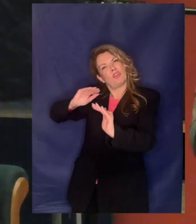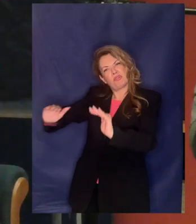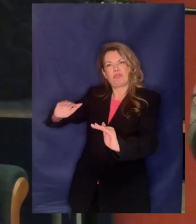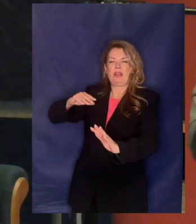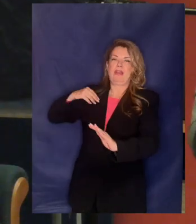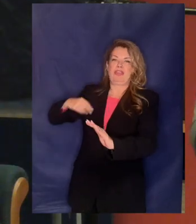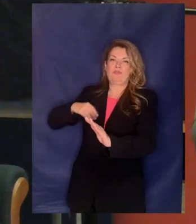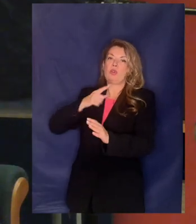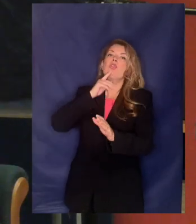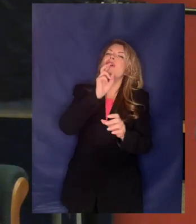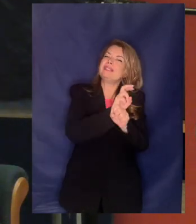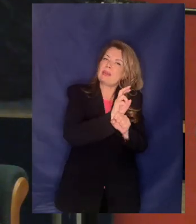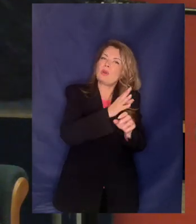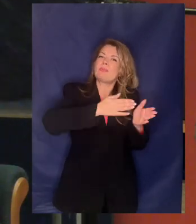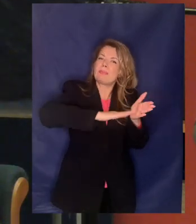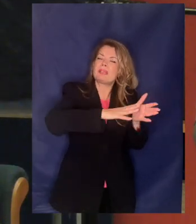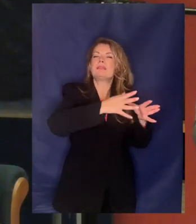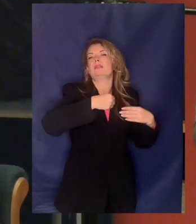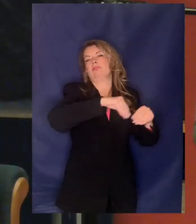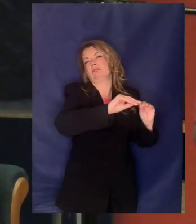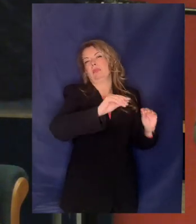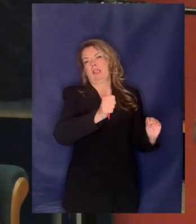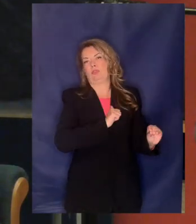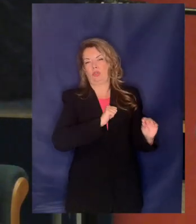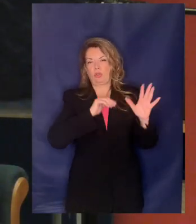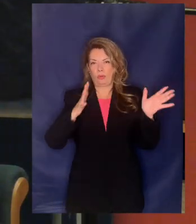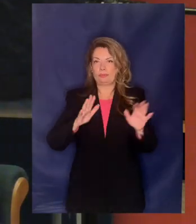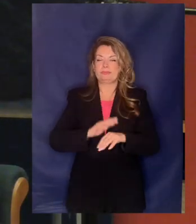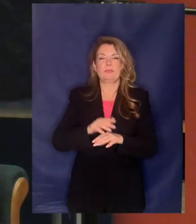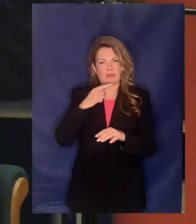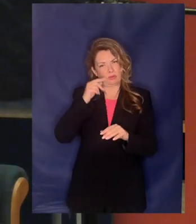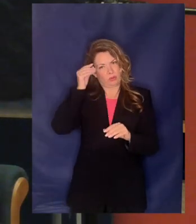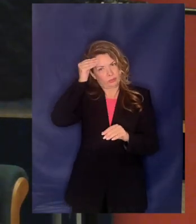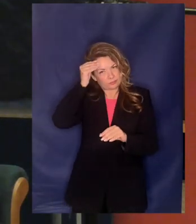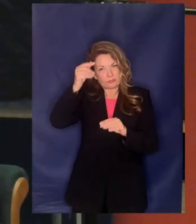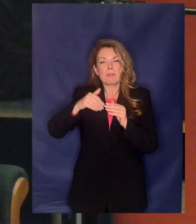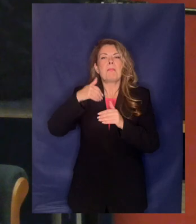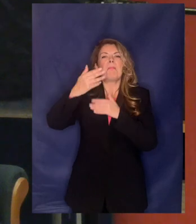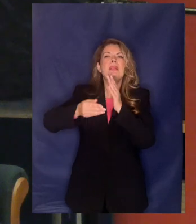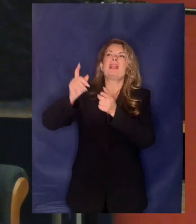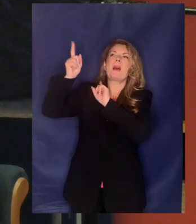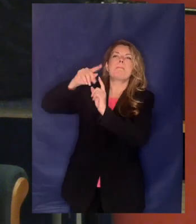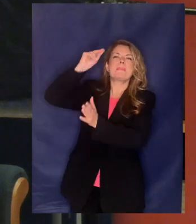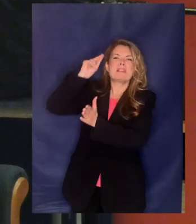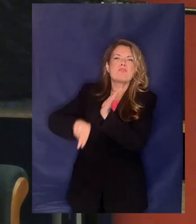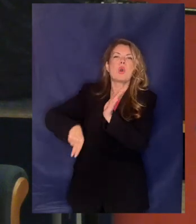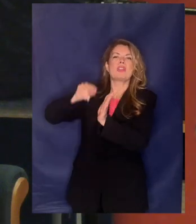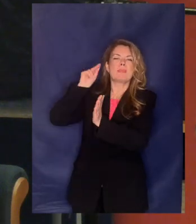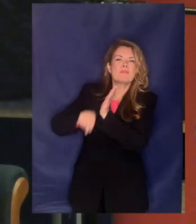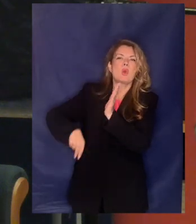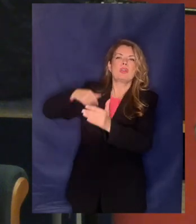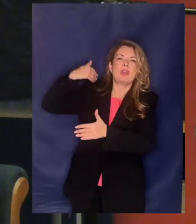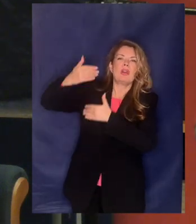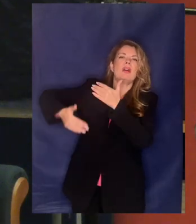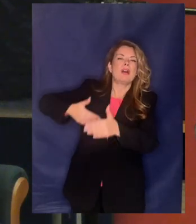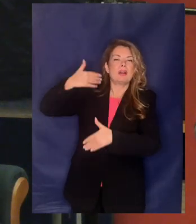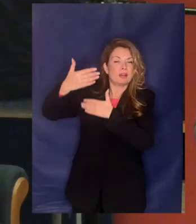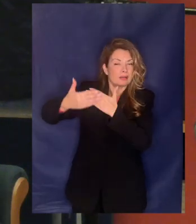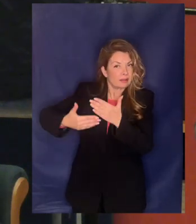βάλουμε μια άνω τελεία στη συνέχεια και ενώ εισήρθαμε στα μνημόνια η κυβέρνηση